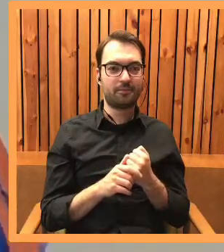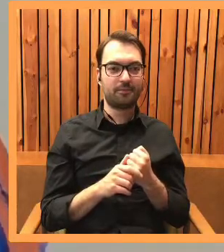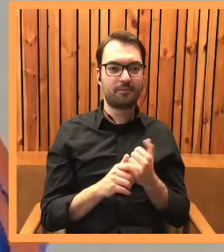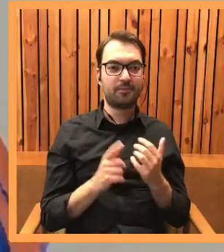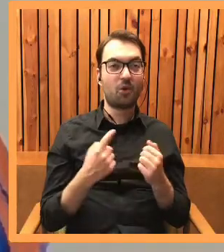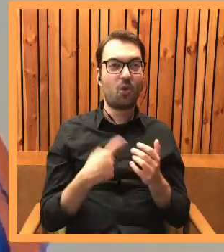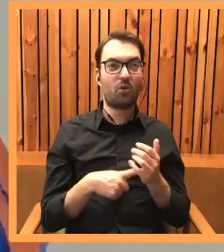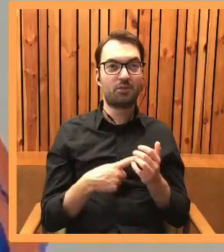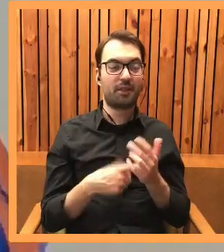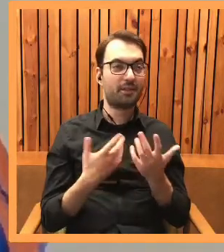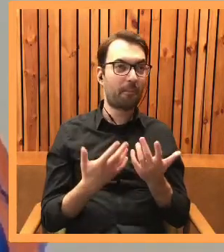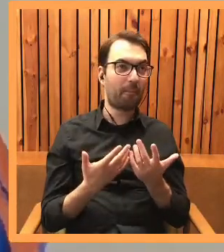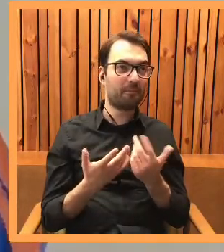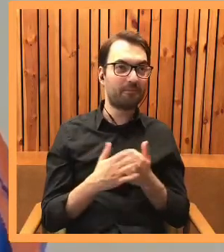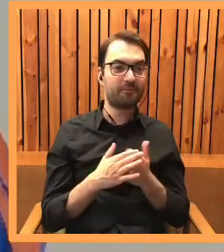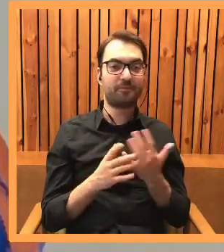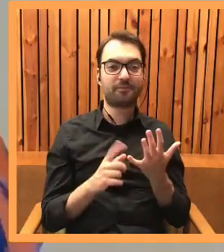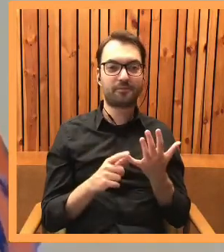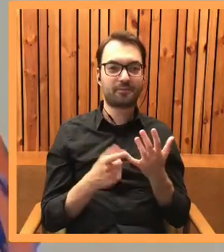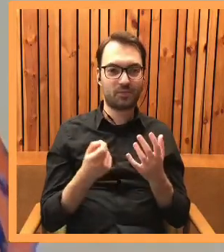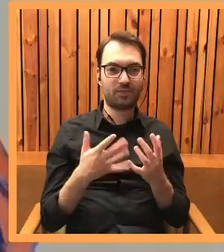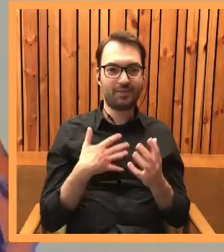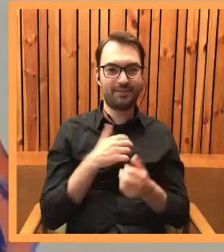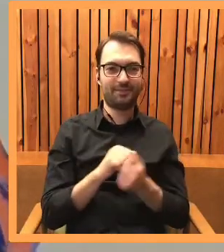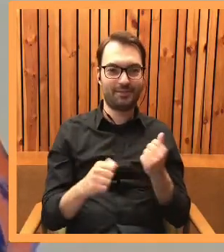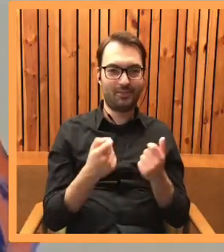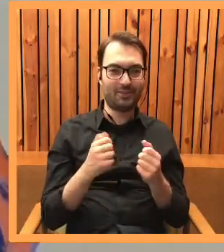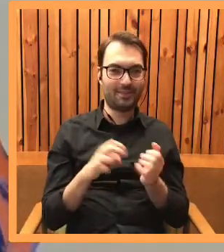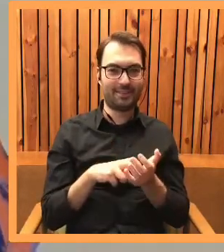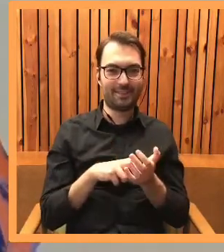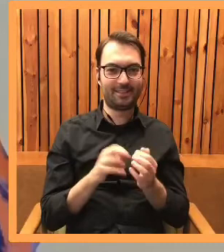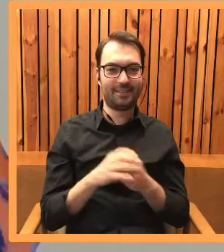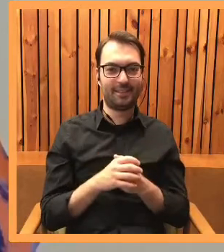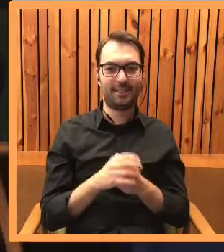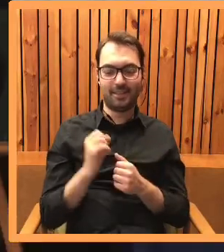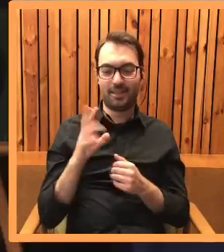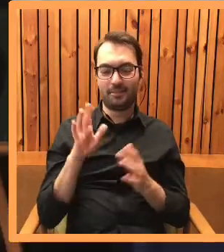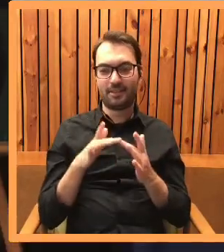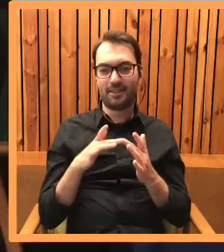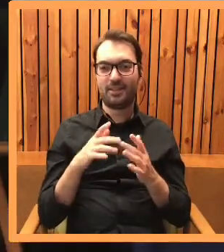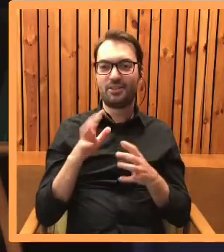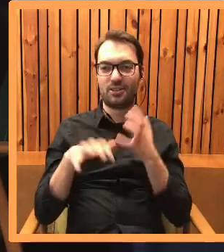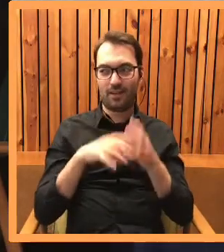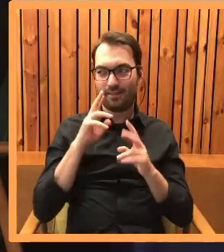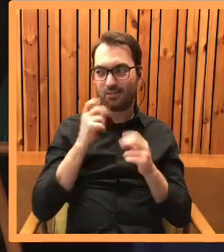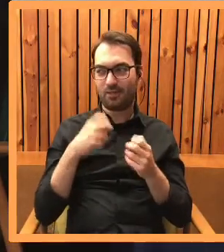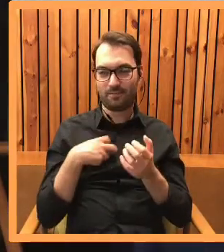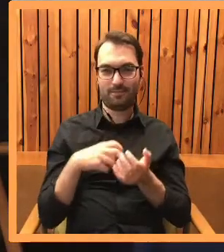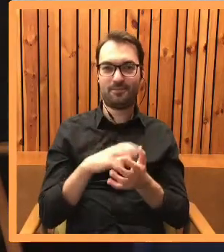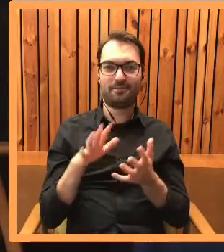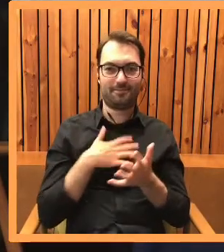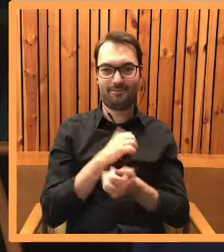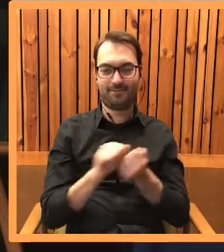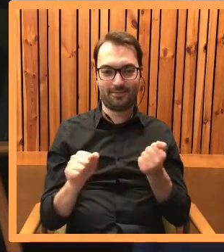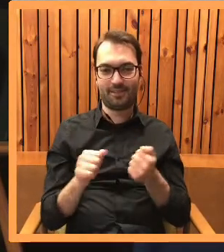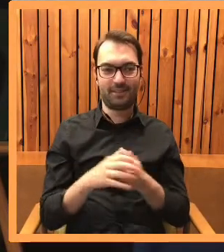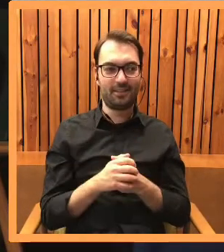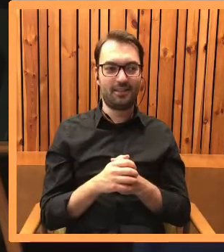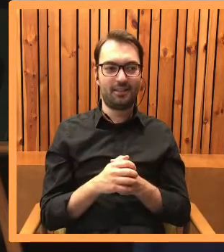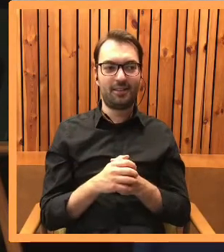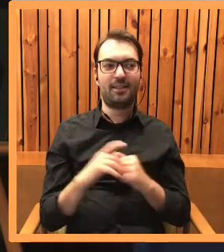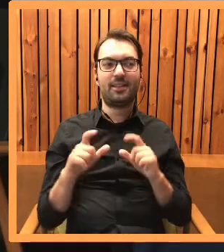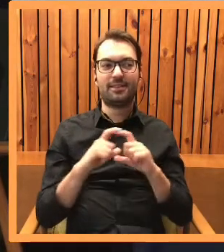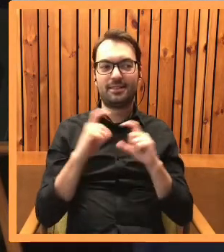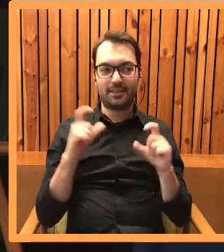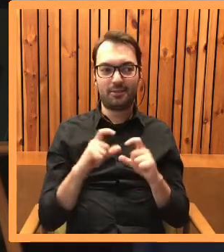A ostatnie. Trochę przerażająca. Przerażająca ta nasza rzeczywistość, która ogarnia teraz wszystko, ale cały